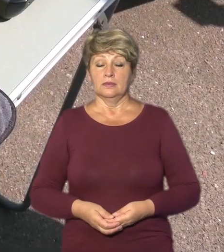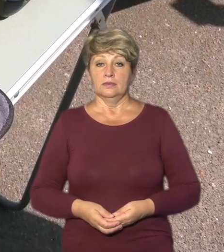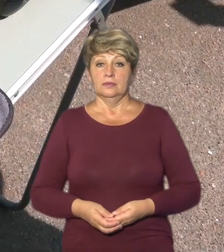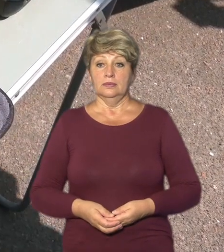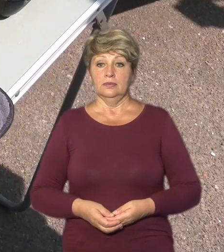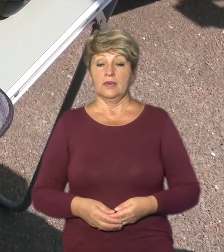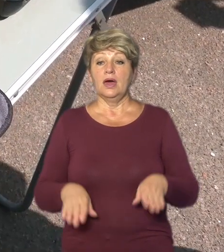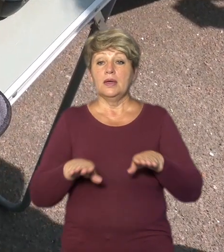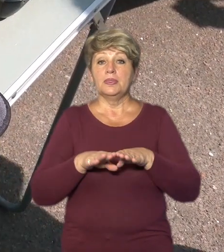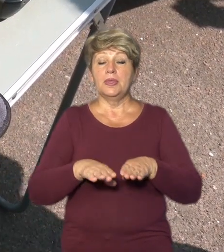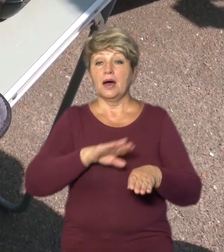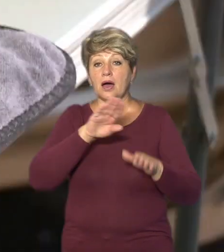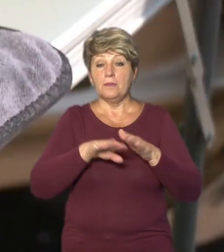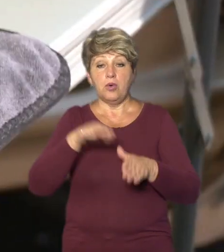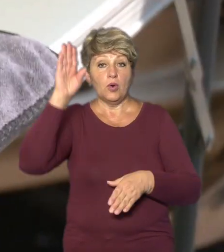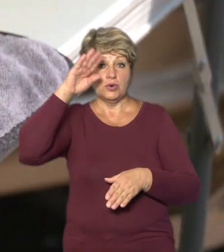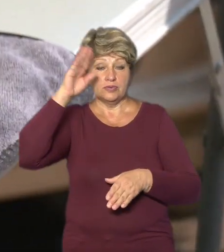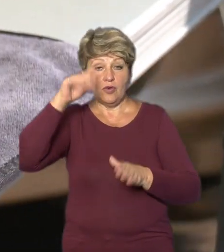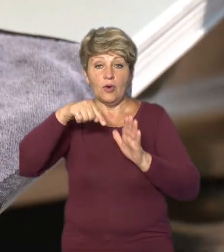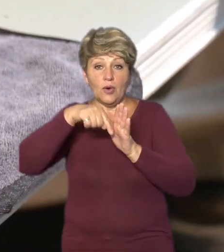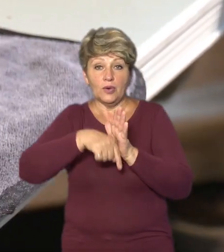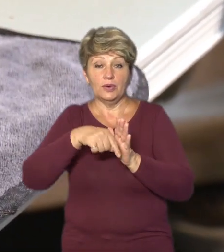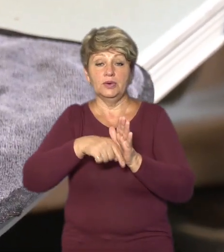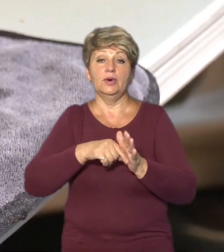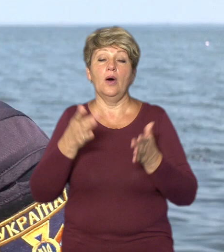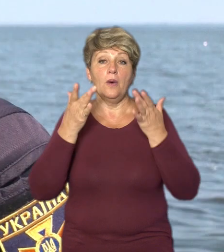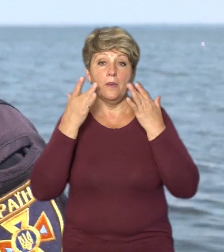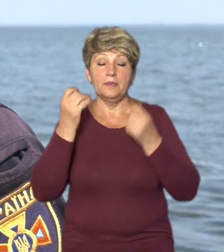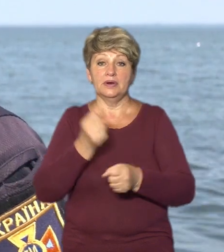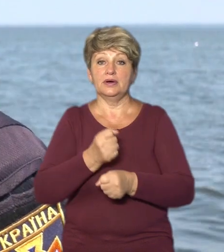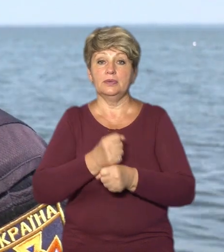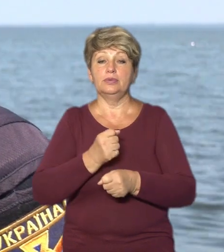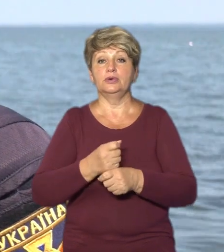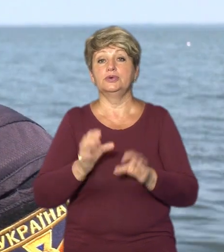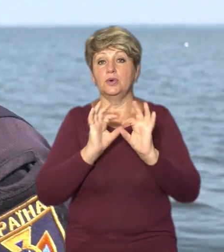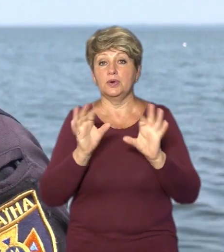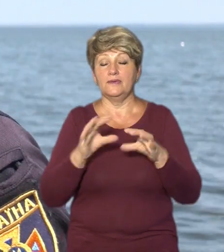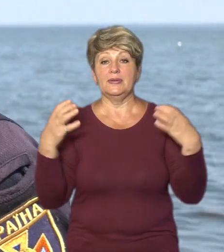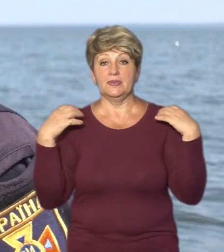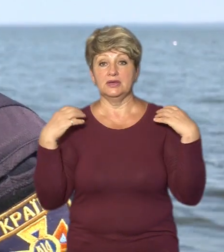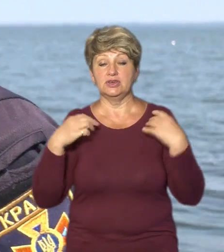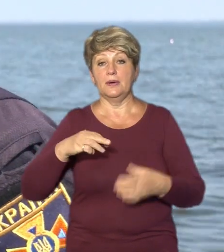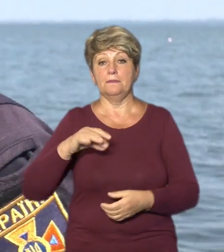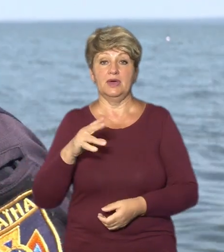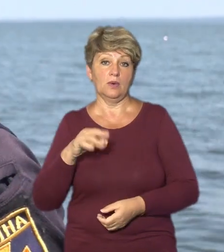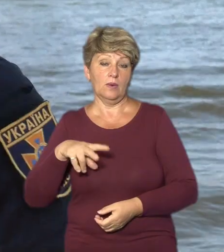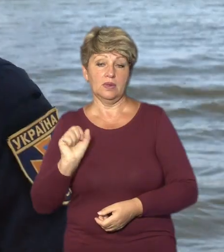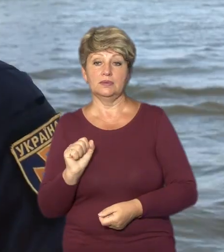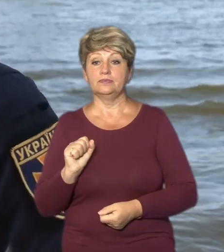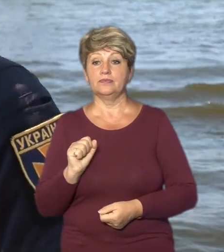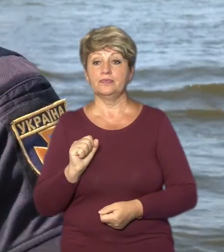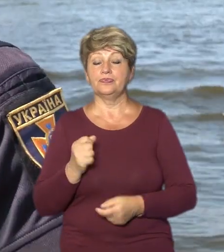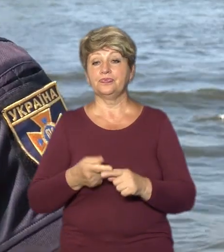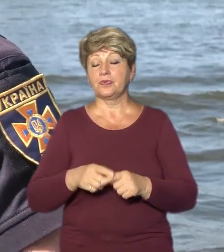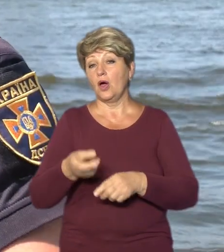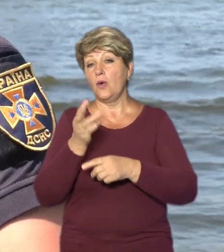Така підводна пташка полегшує роботу, каже начальник відділення безпілотних літальних апаратів Микола Клеманко. Це